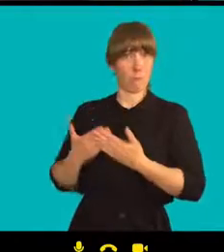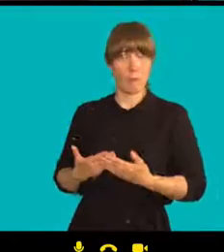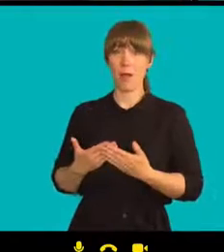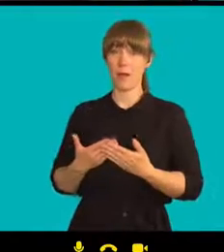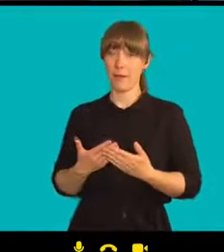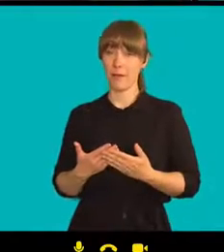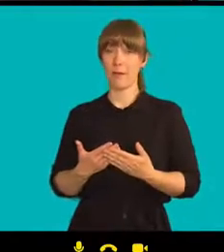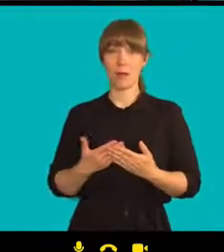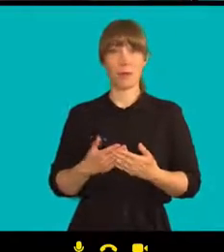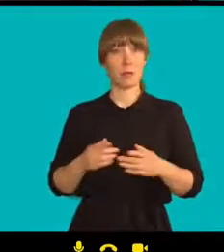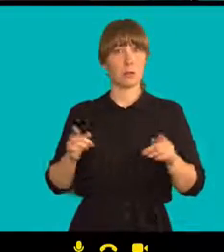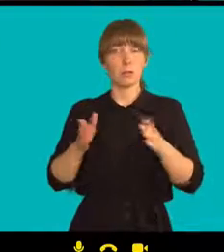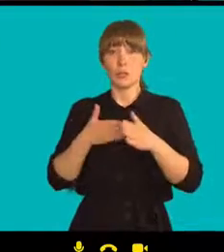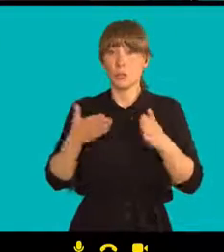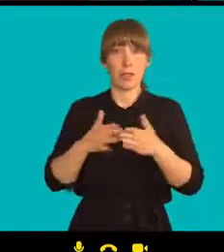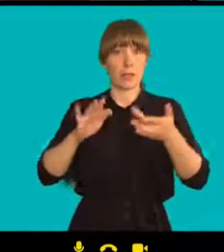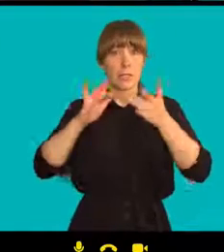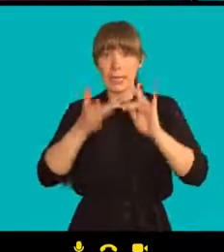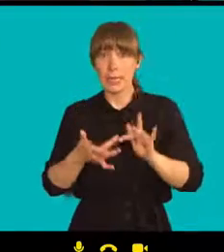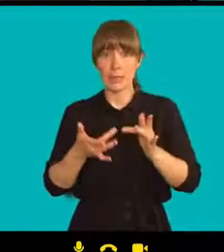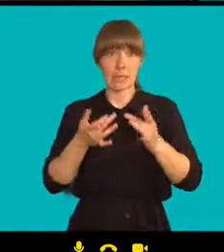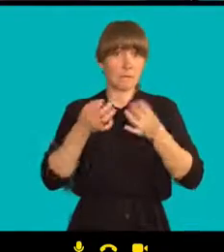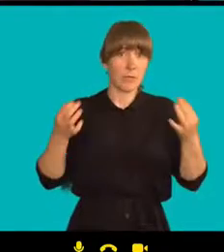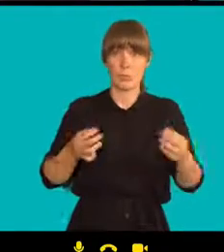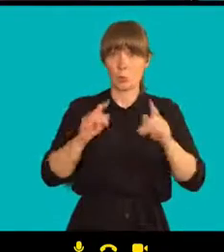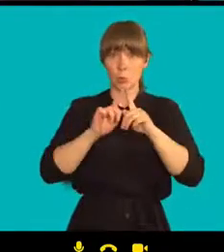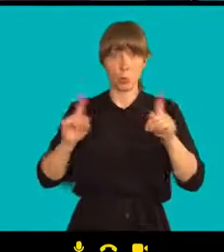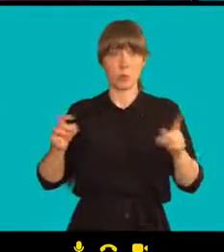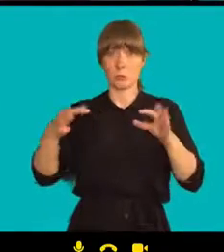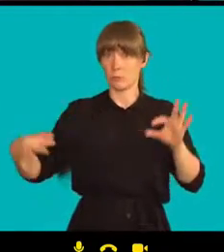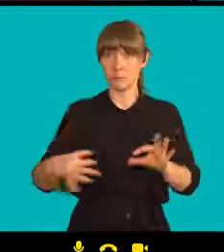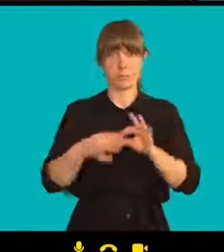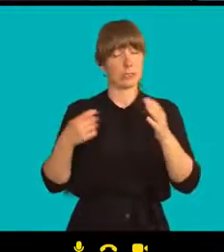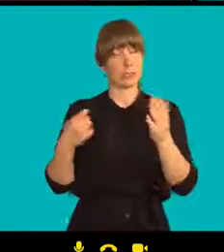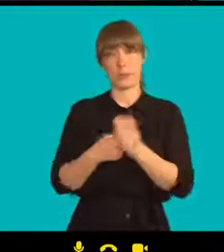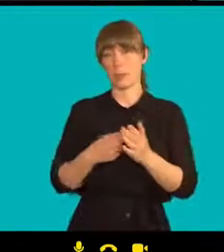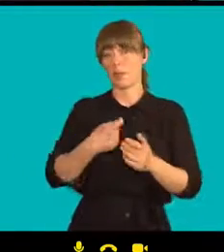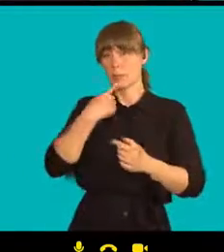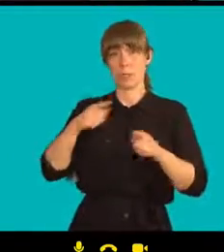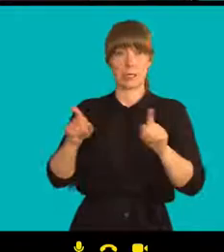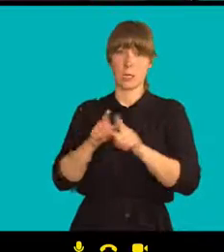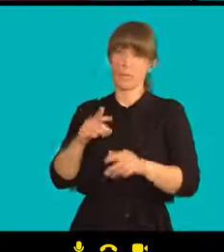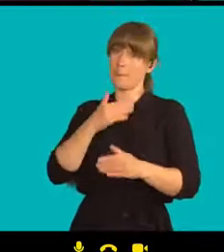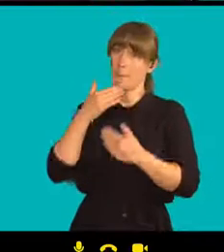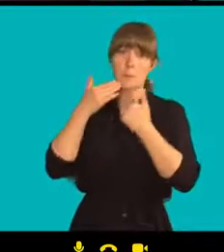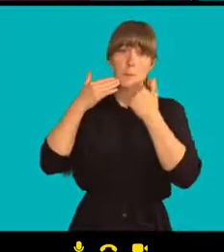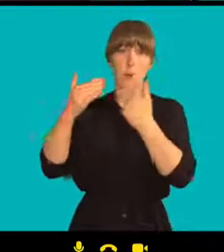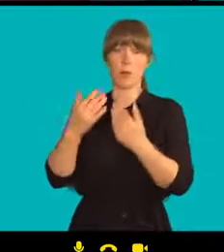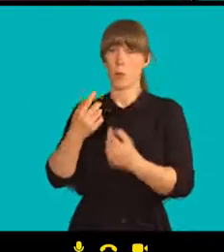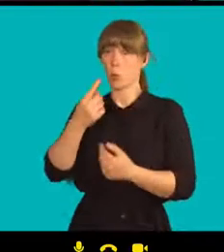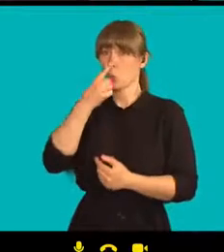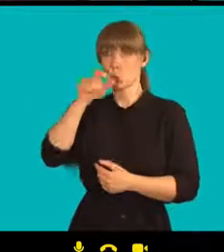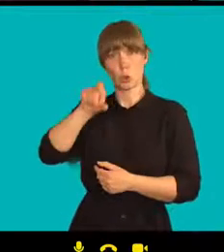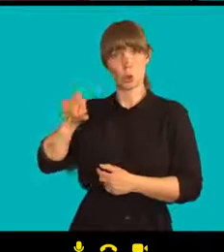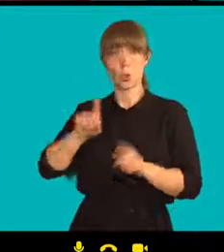jako celá internet a tak dál a chci jim teď poděkovat za jejich velkou pomoc a